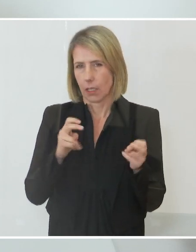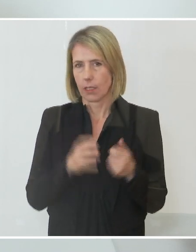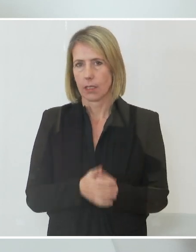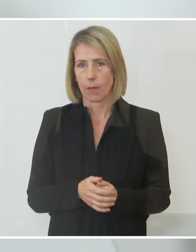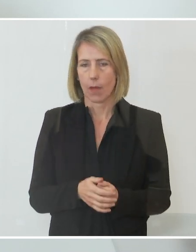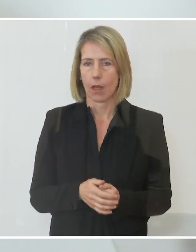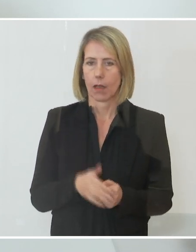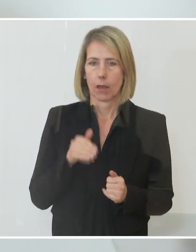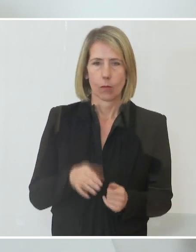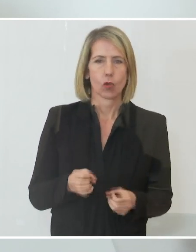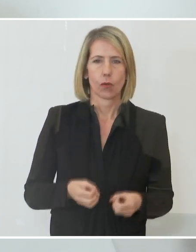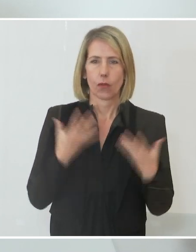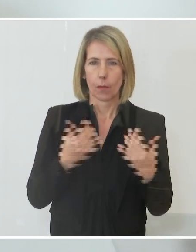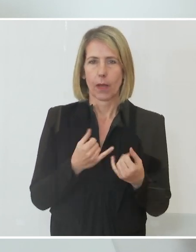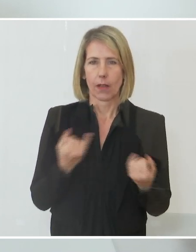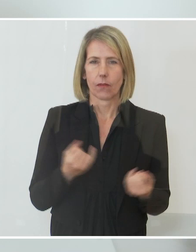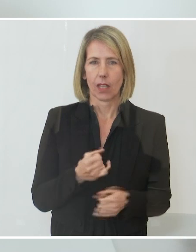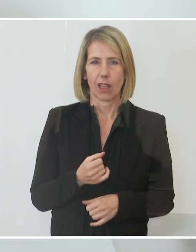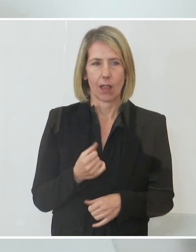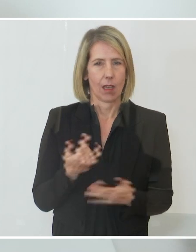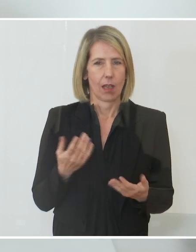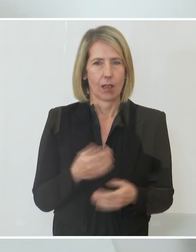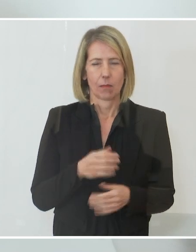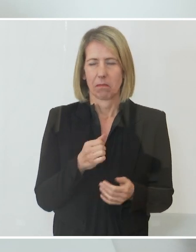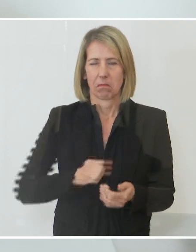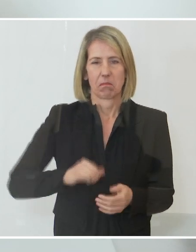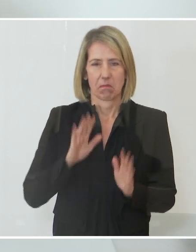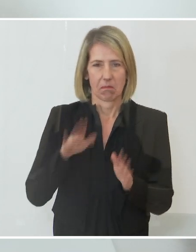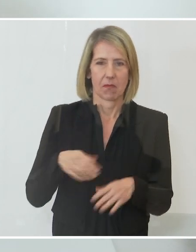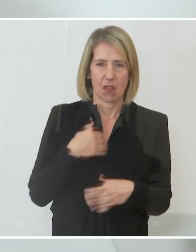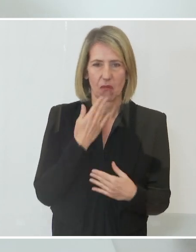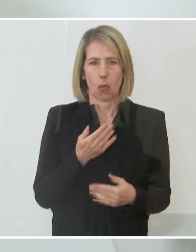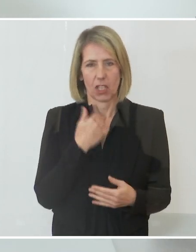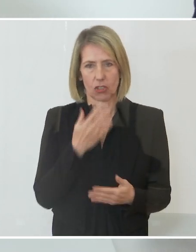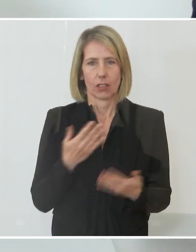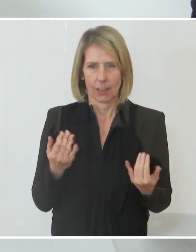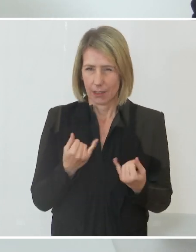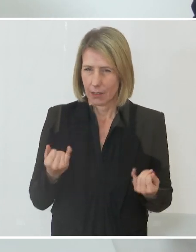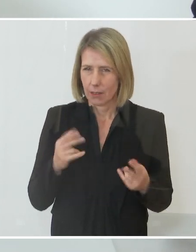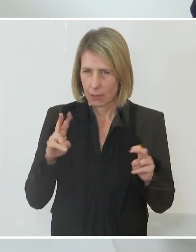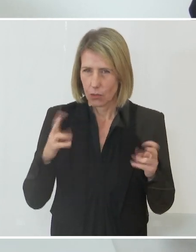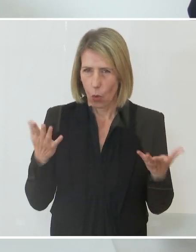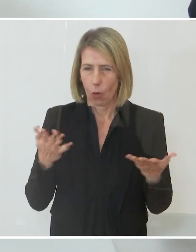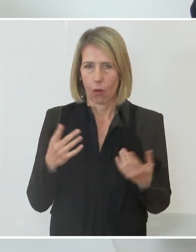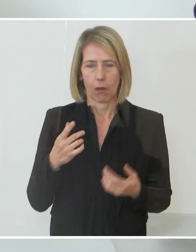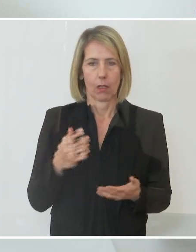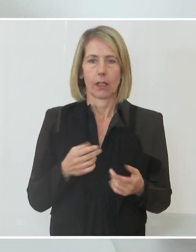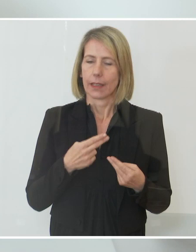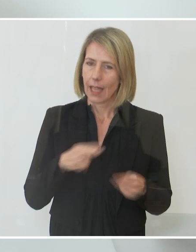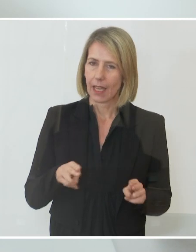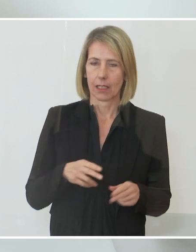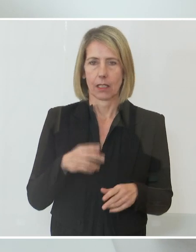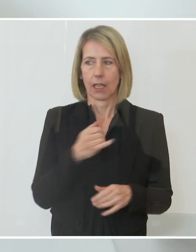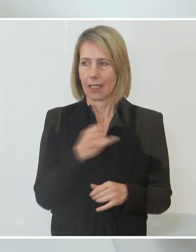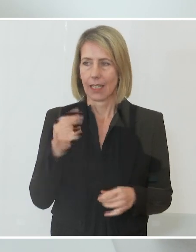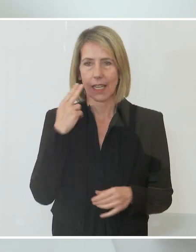vorbei sein mit dieser augenzwinkernden Wurstigkeit. Jeder kennt die Gastronomiebetriebe, die gut kontrolliert haben, wo man